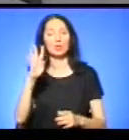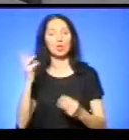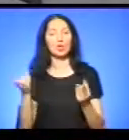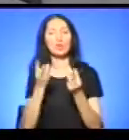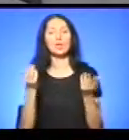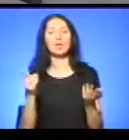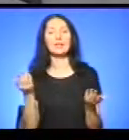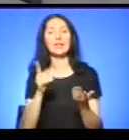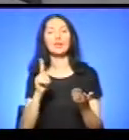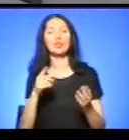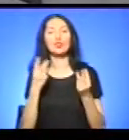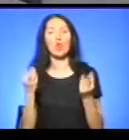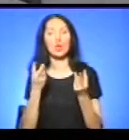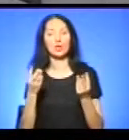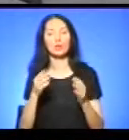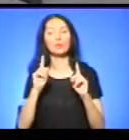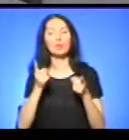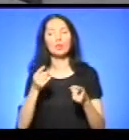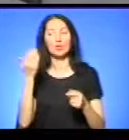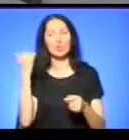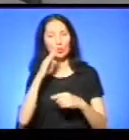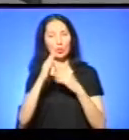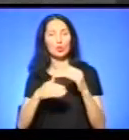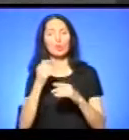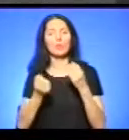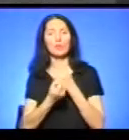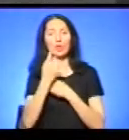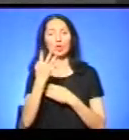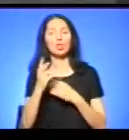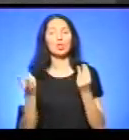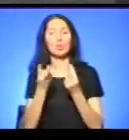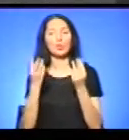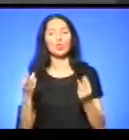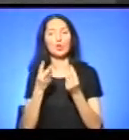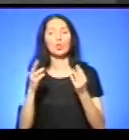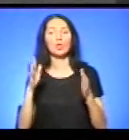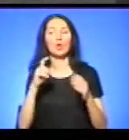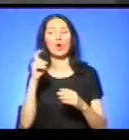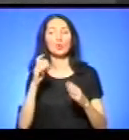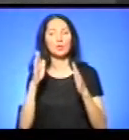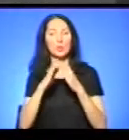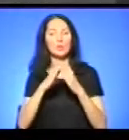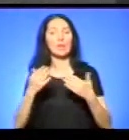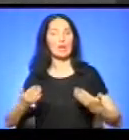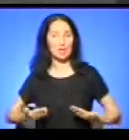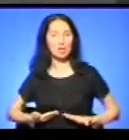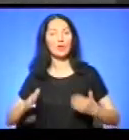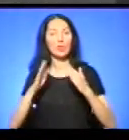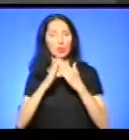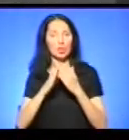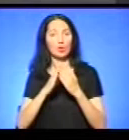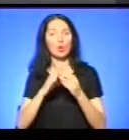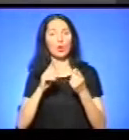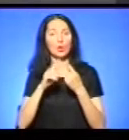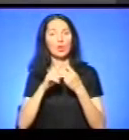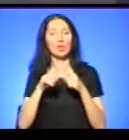що горіло, пані Ірино? Так, дійсно, за минулу добу ми мали чотири пожежі. Горіли і господарські будівлі, житлова будівля одна. І, зокрема, до